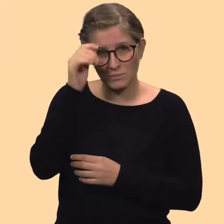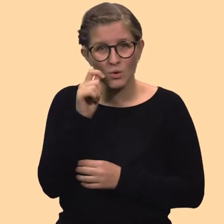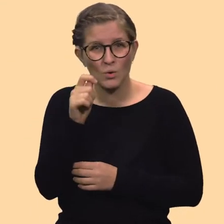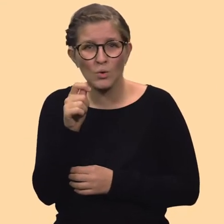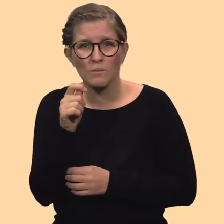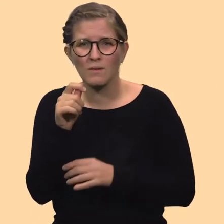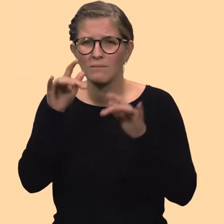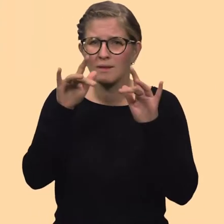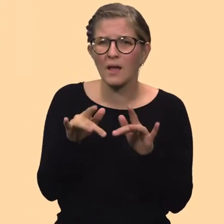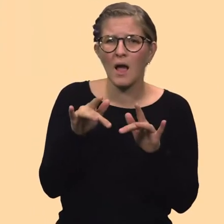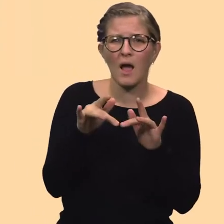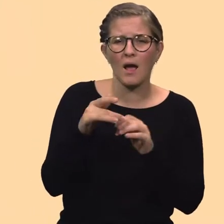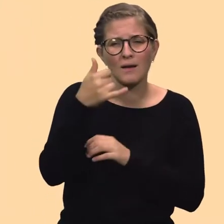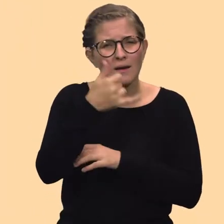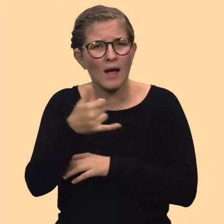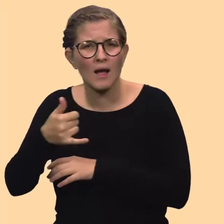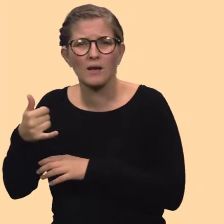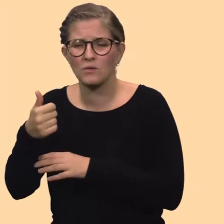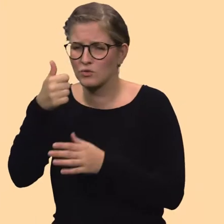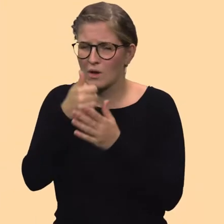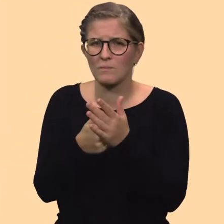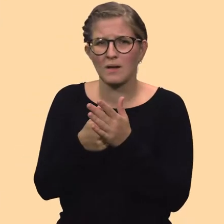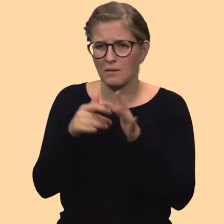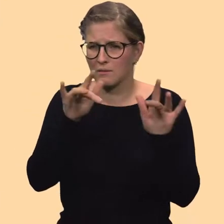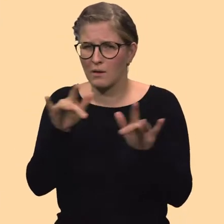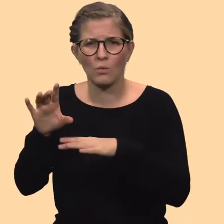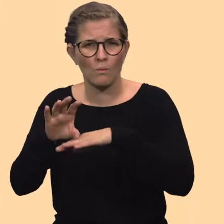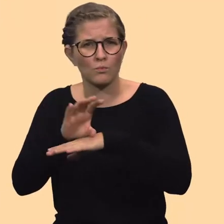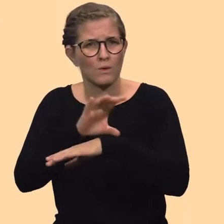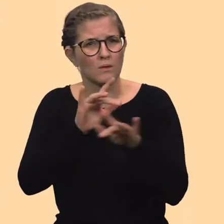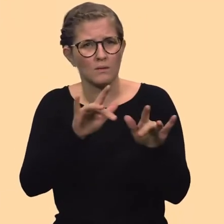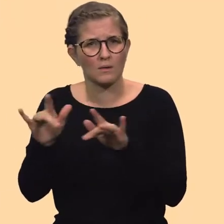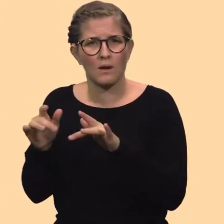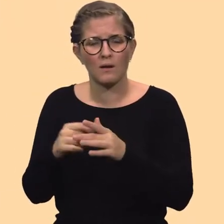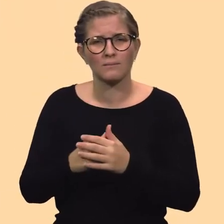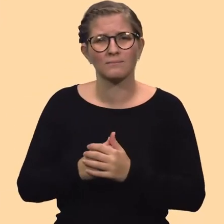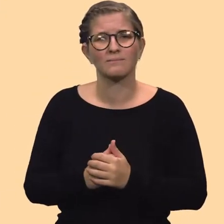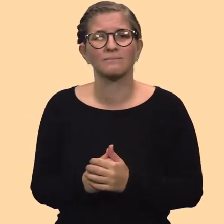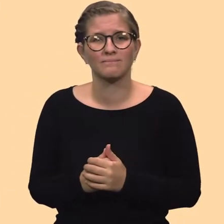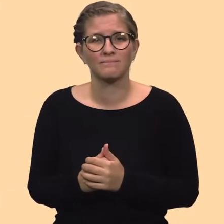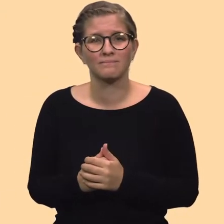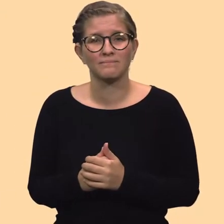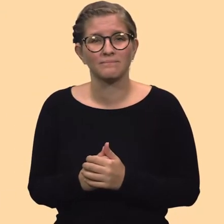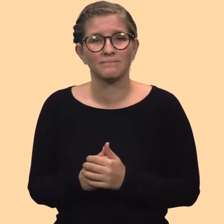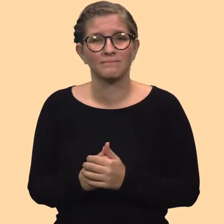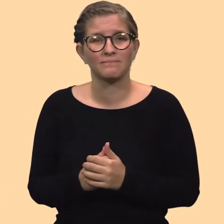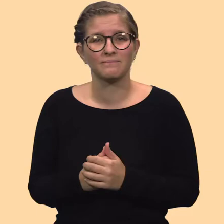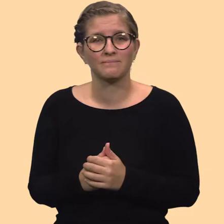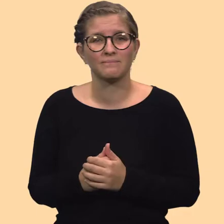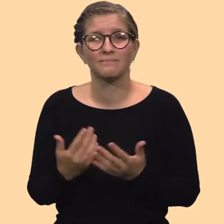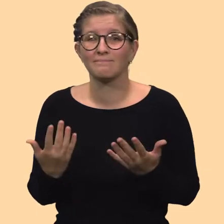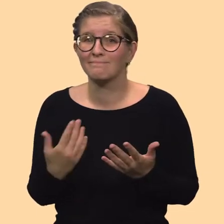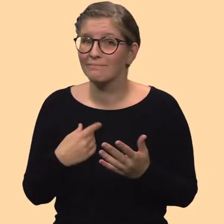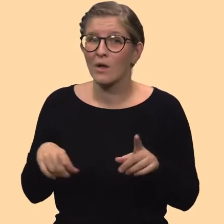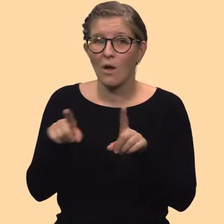Computer. Ich nutze dennoch auch manchmal